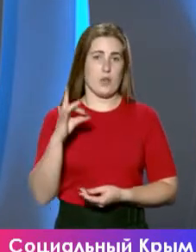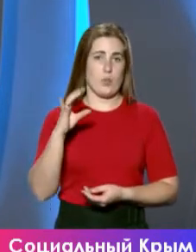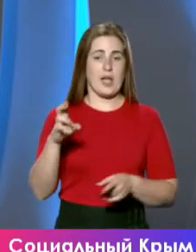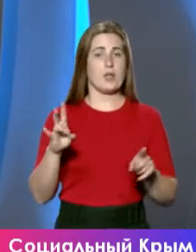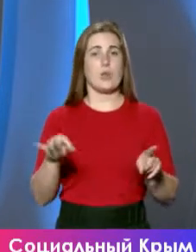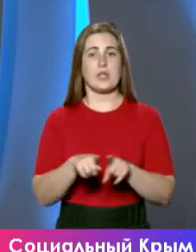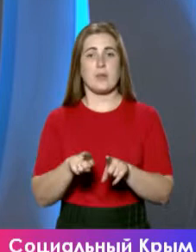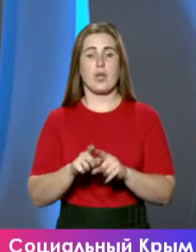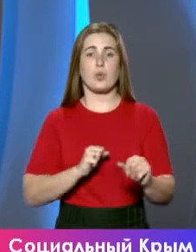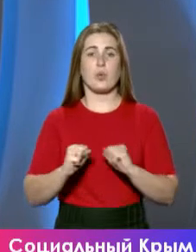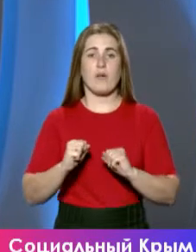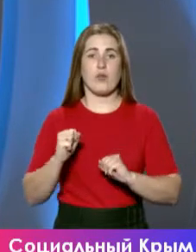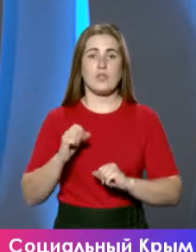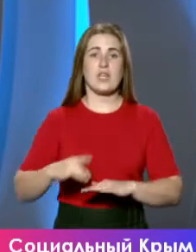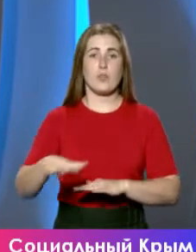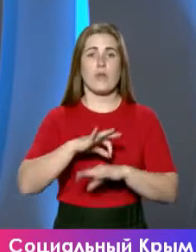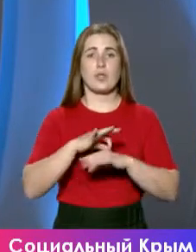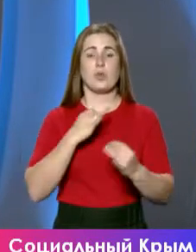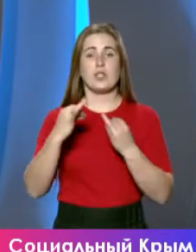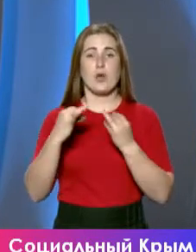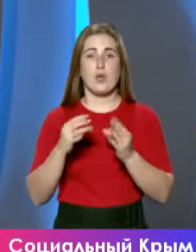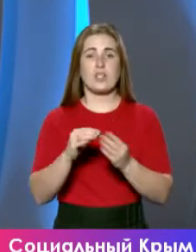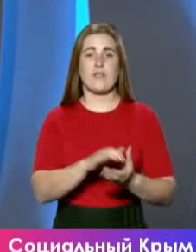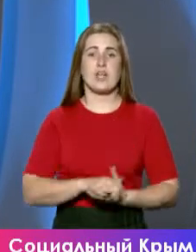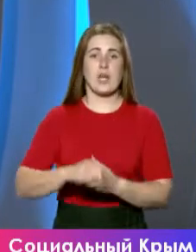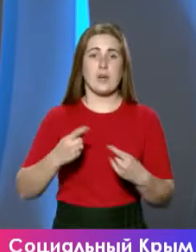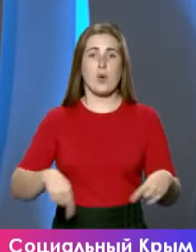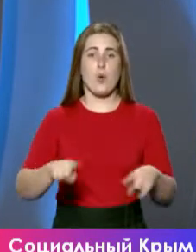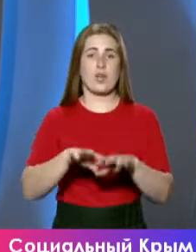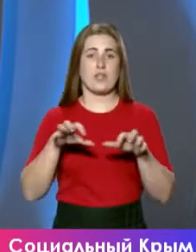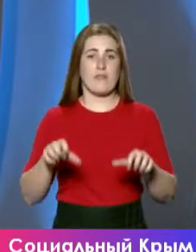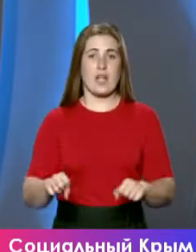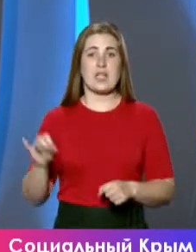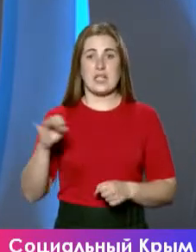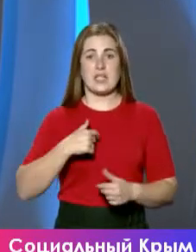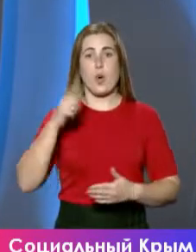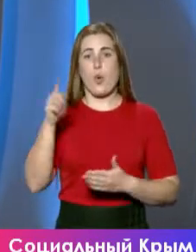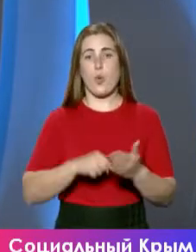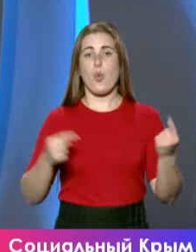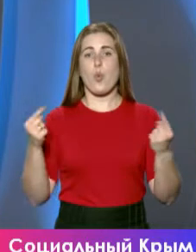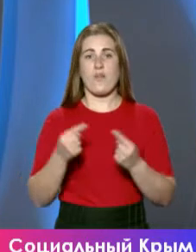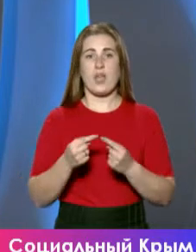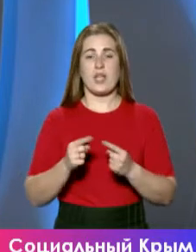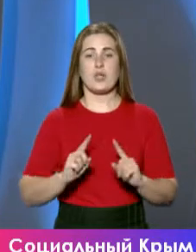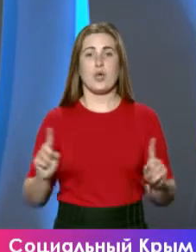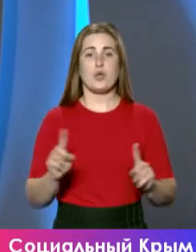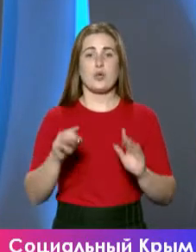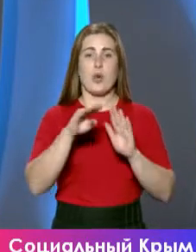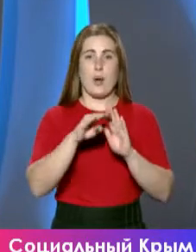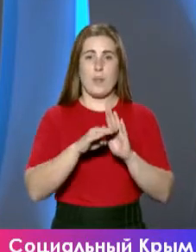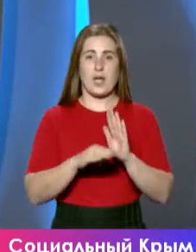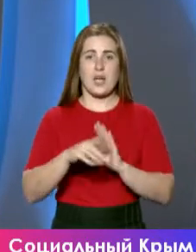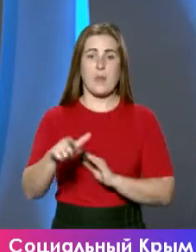Но, тем не менее, руководство республики ведет диалог с федеральными органами власти. И я уверен, что программа